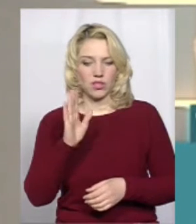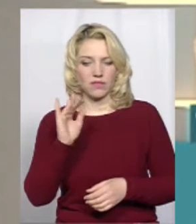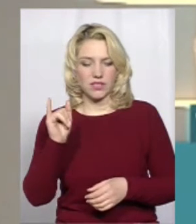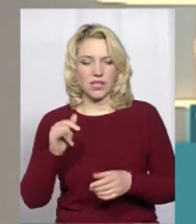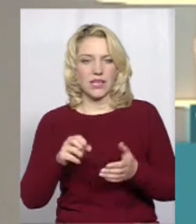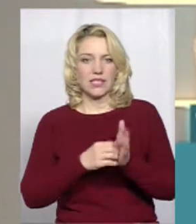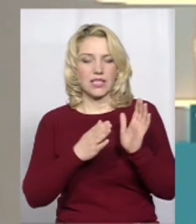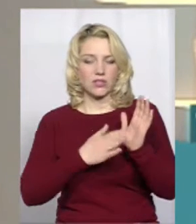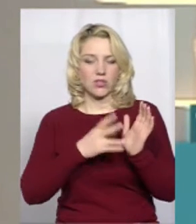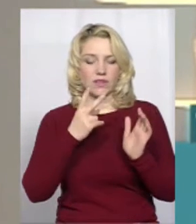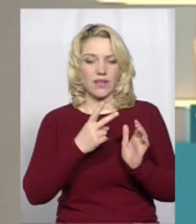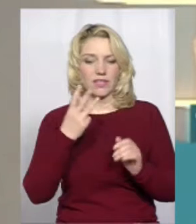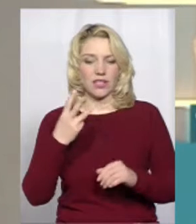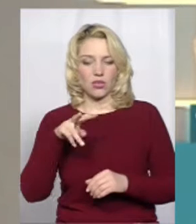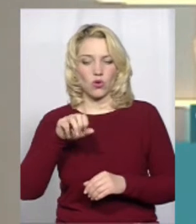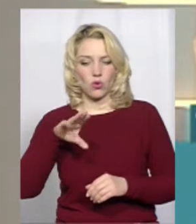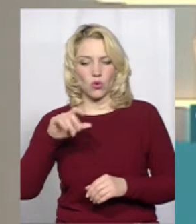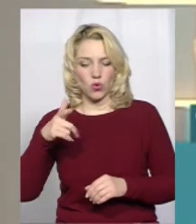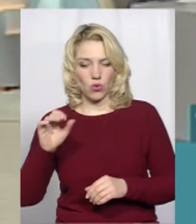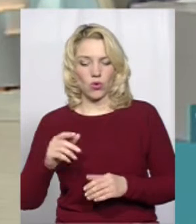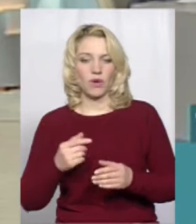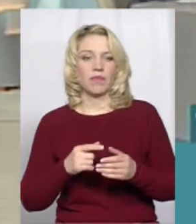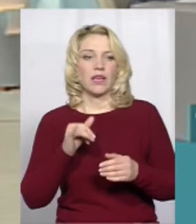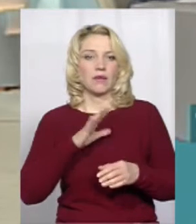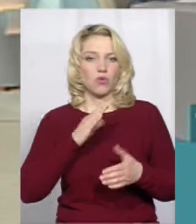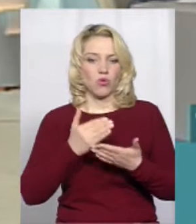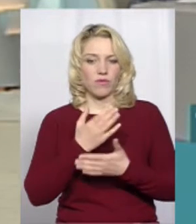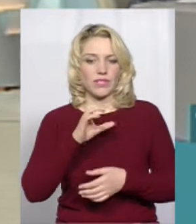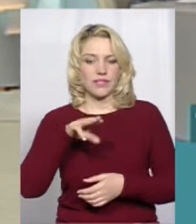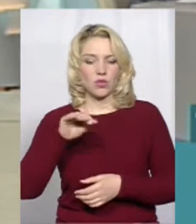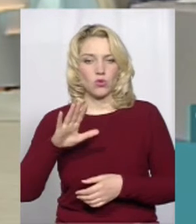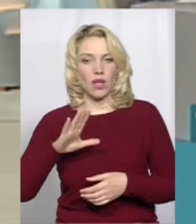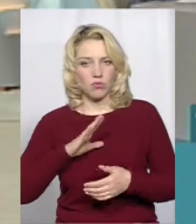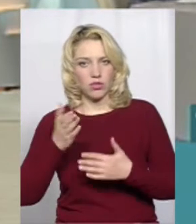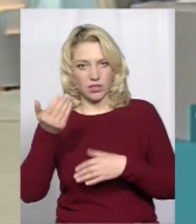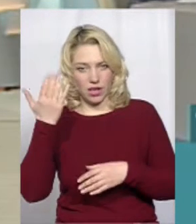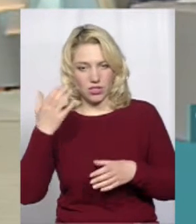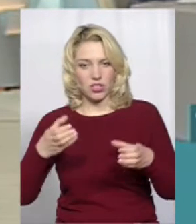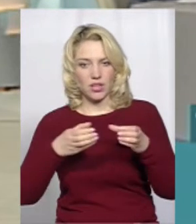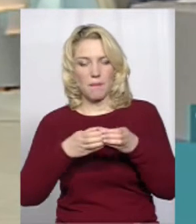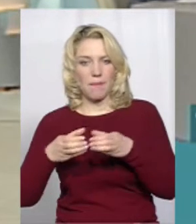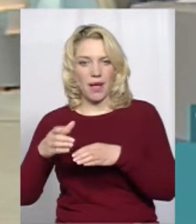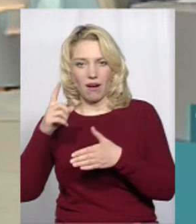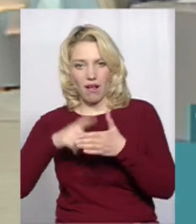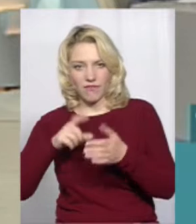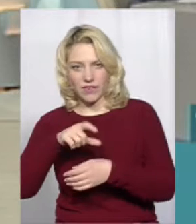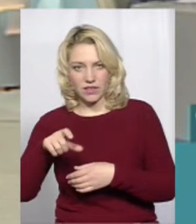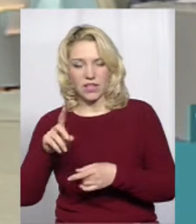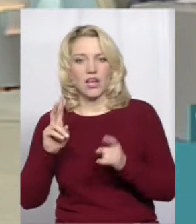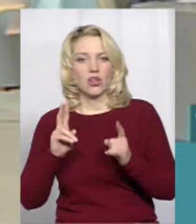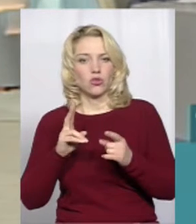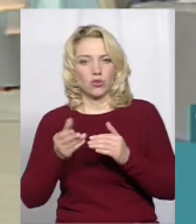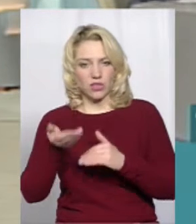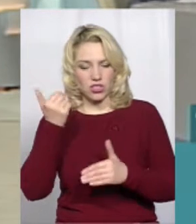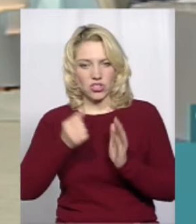лютого, через місяць зареєстровано новий статут. були ж, напевно, парафії, які раніше реєструвалися? Ну, взагалі, від